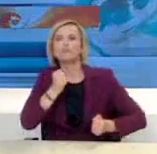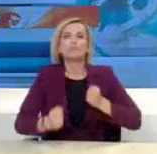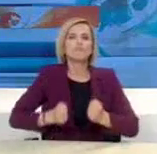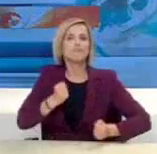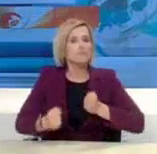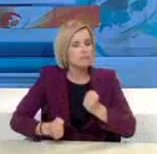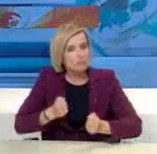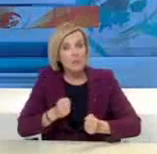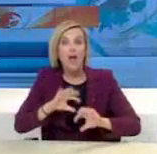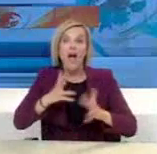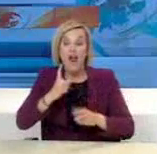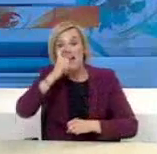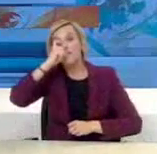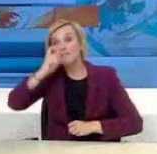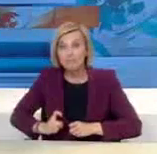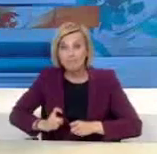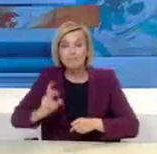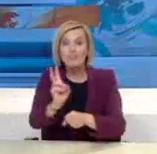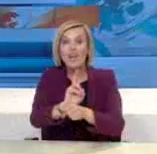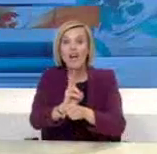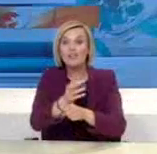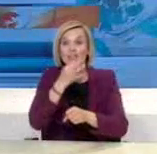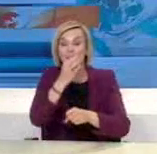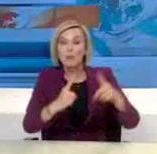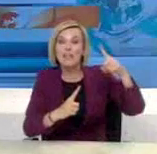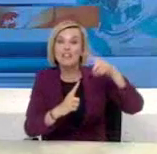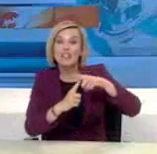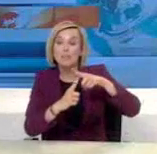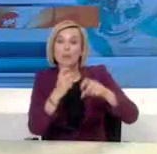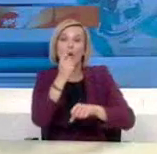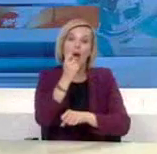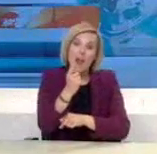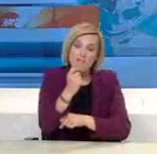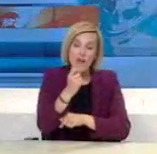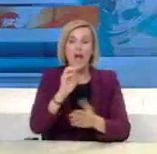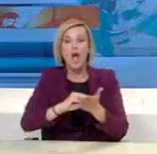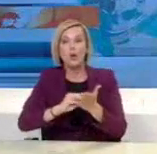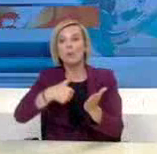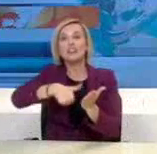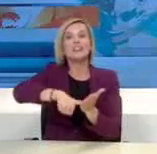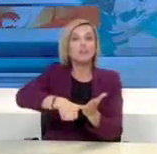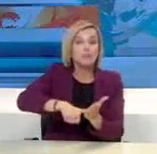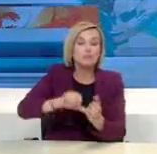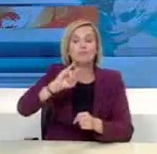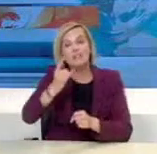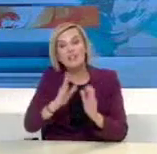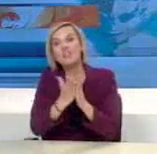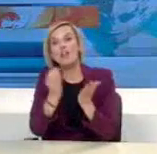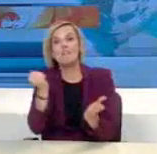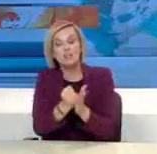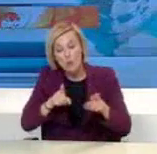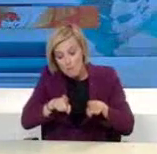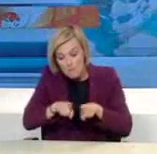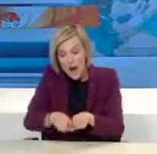έχοντας όμως μαζί τους την απαραίτητη άδεια και την αστυνομική τους ταυτότητα ή το διαβατήριο. Τα μέτρα κρίνονται απαραίτητα